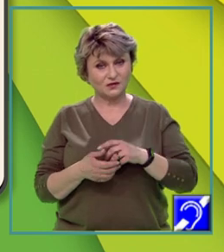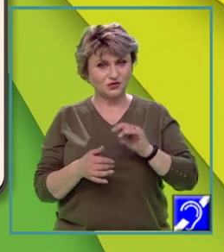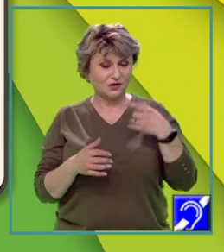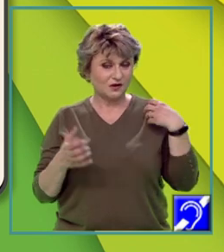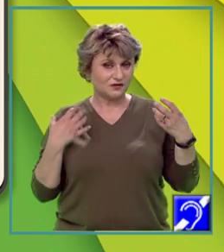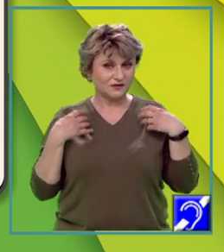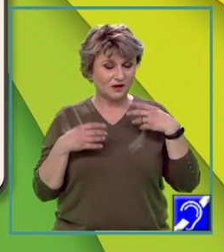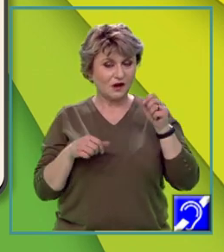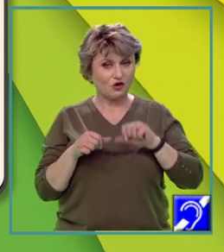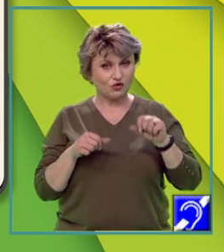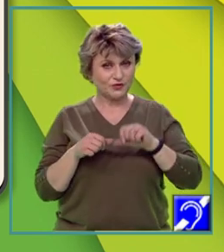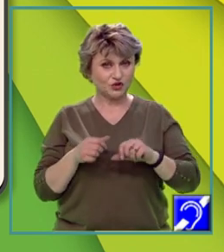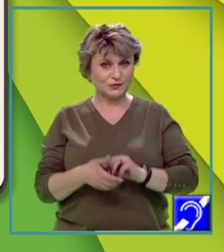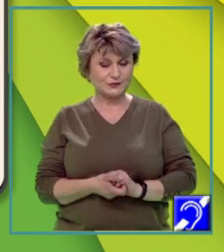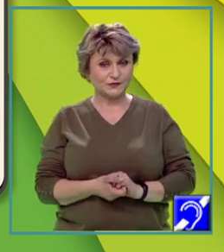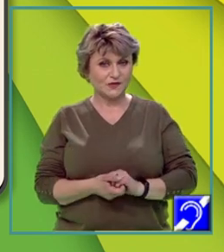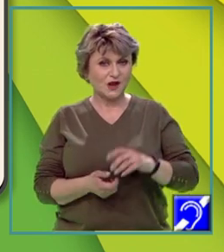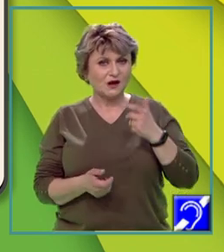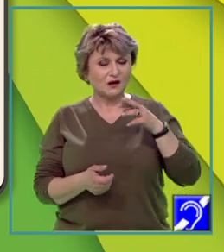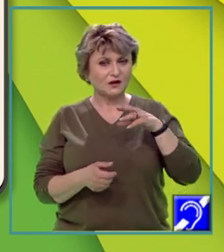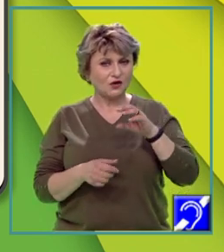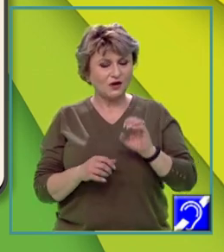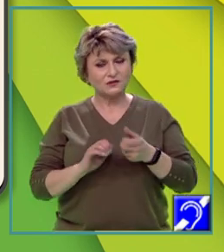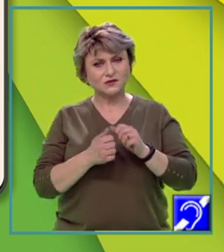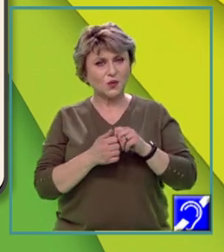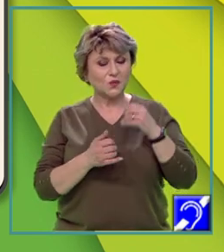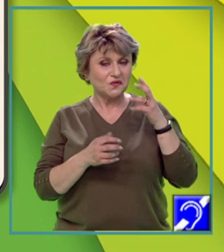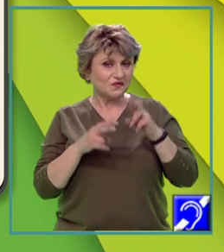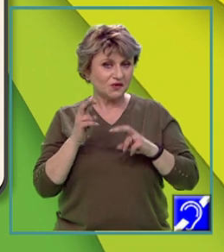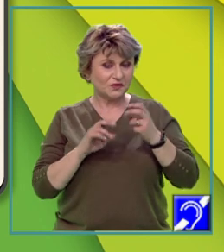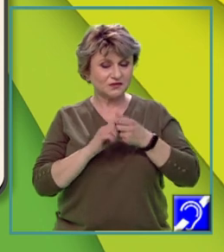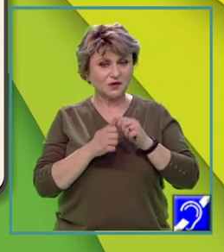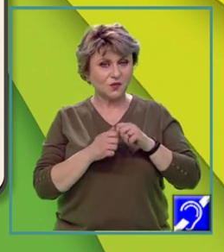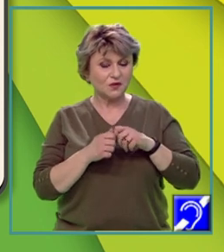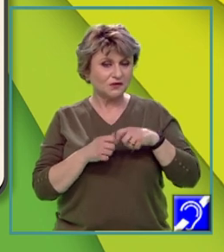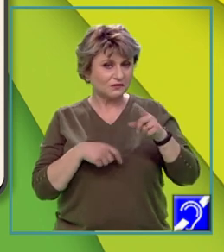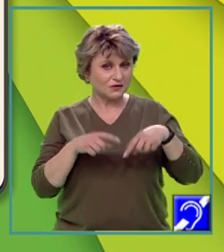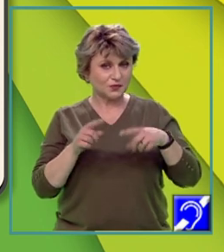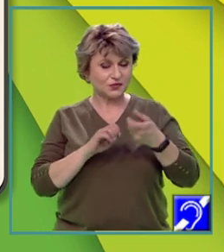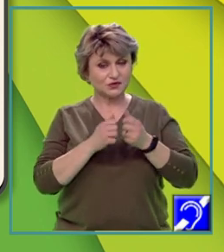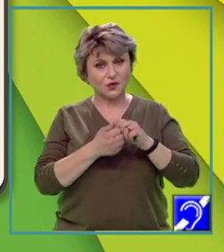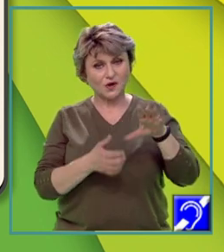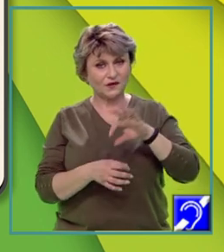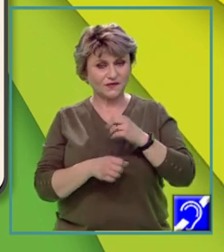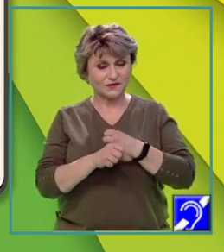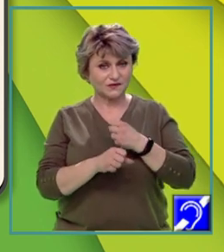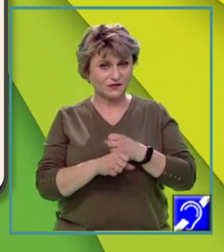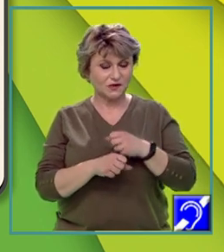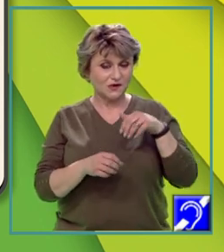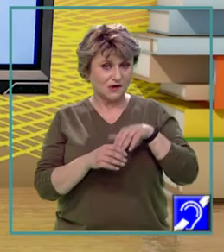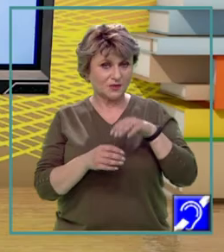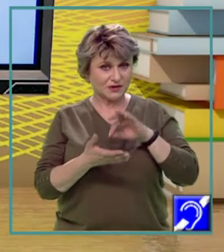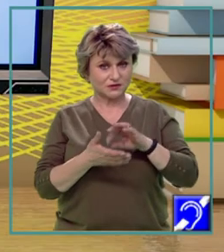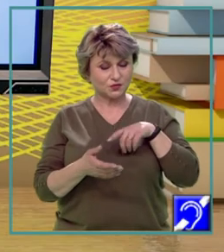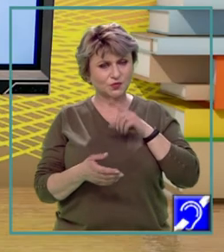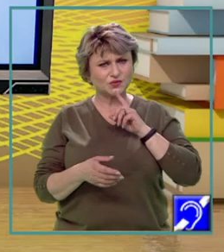activitățile economice, agricole, industriale, de transport sau alte servicii. În prezent